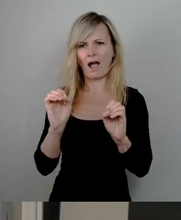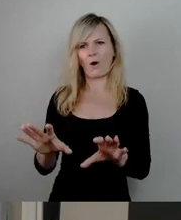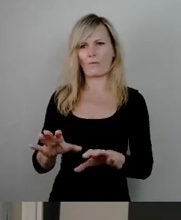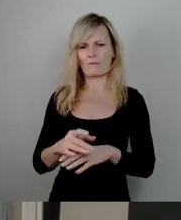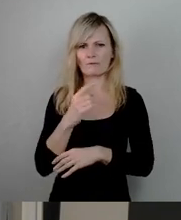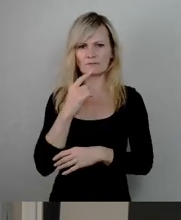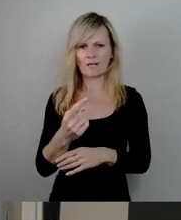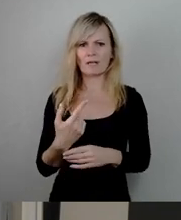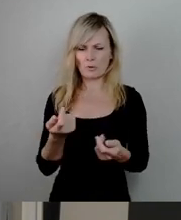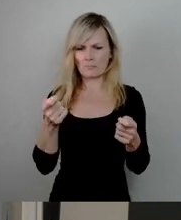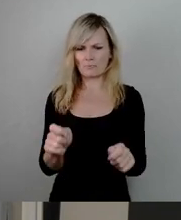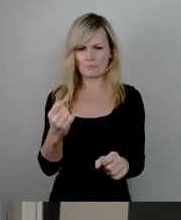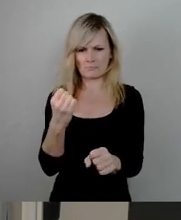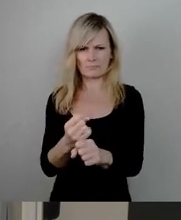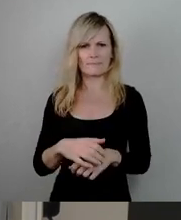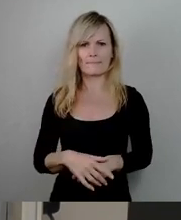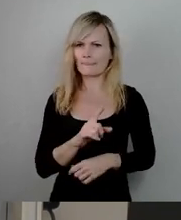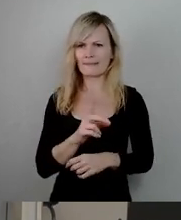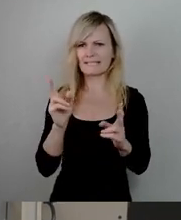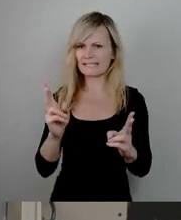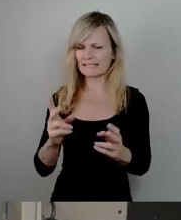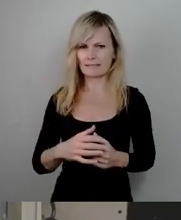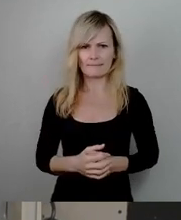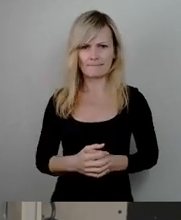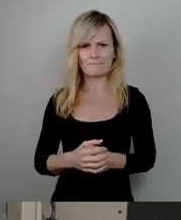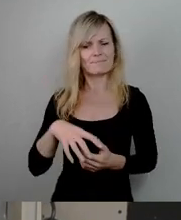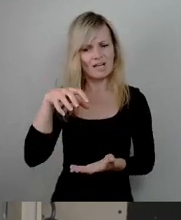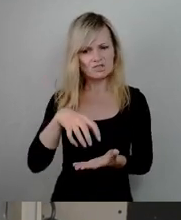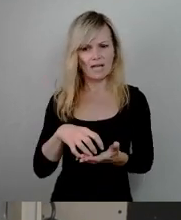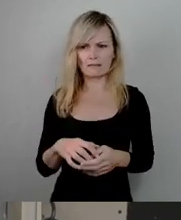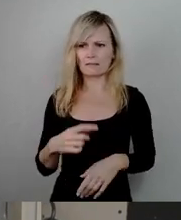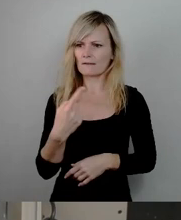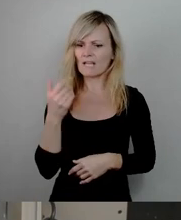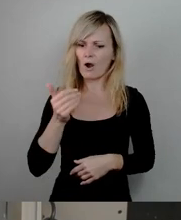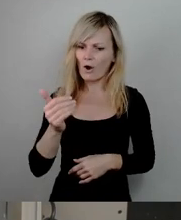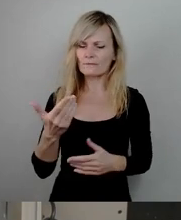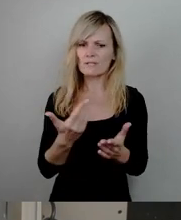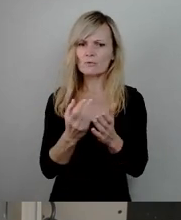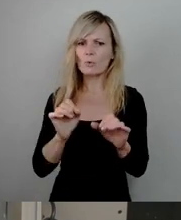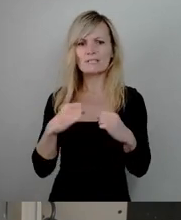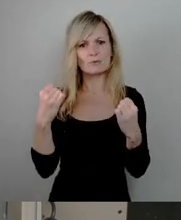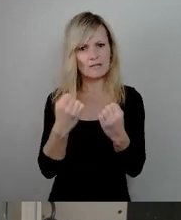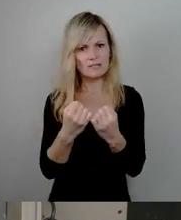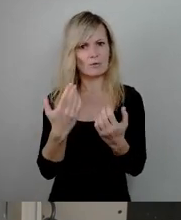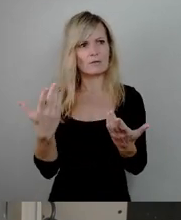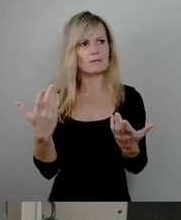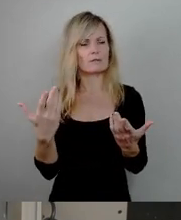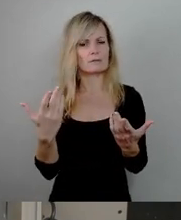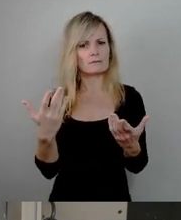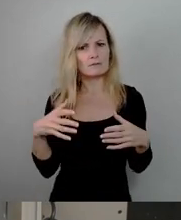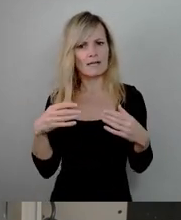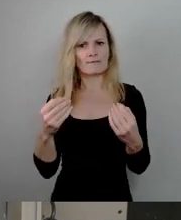beschließen. Ich finde das auch nicht richtig und wir haben uns als Stadt schon oftmals in solche Situationen begeben, aus einem Druck heraus,